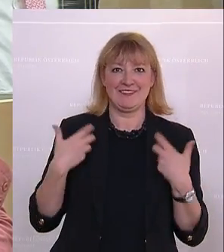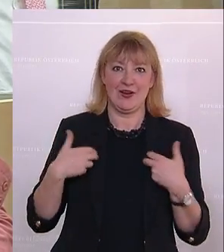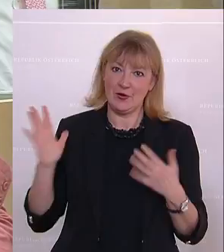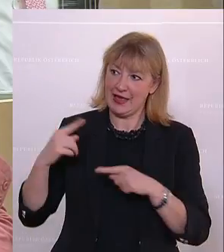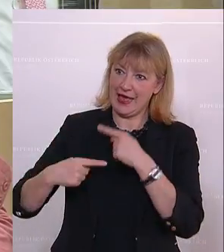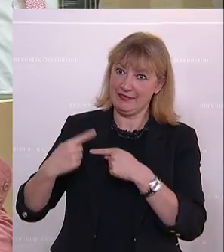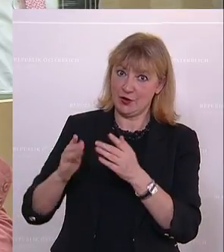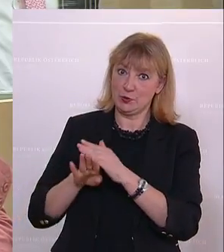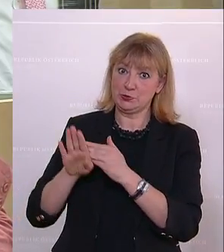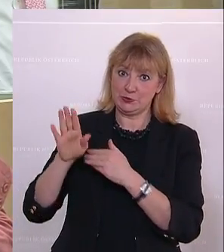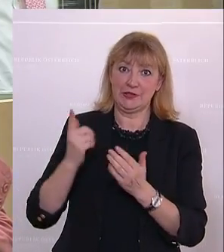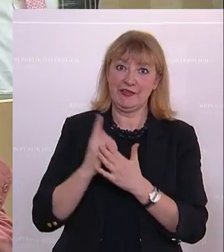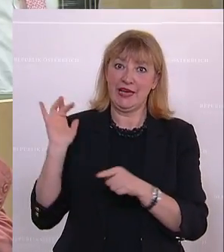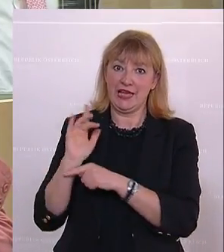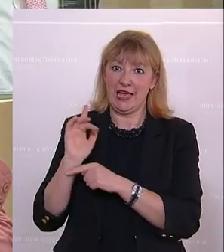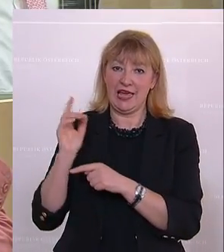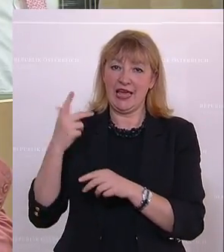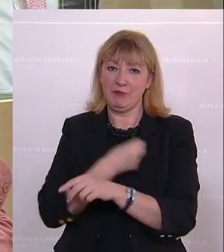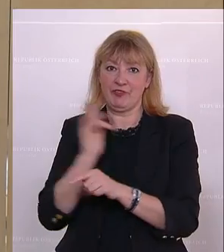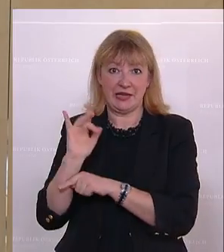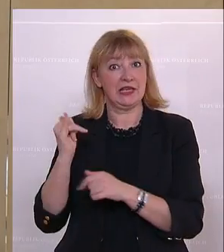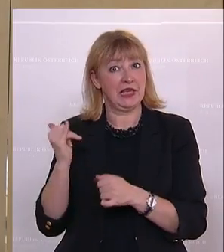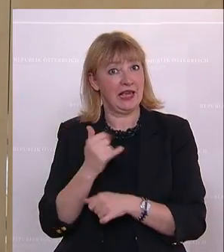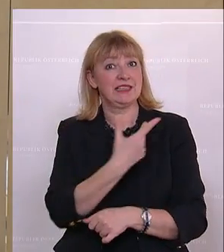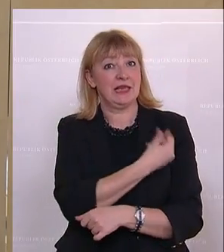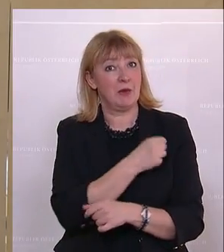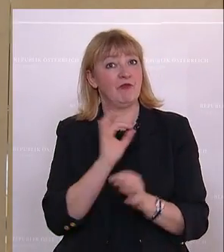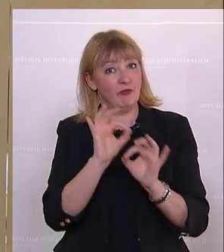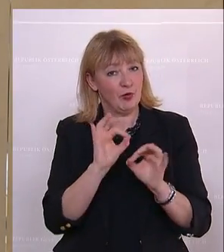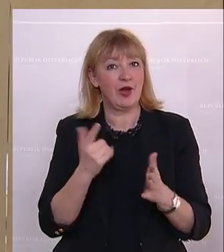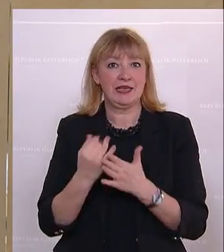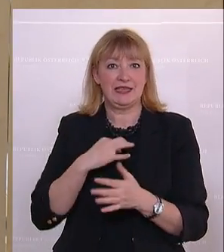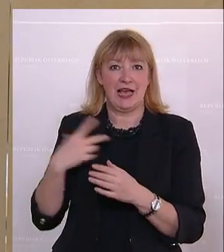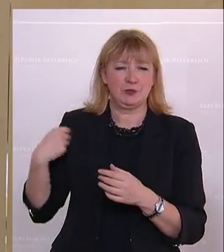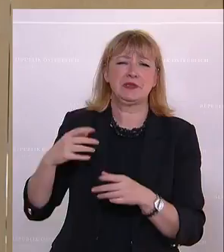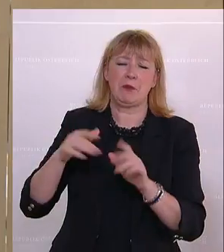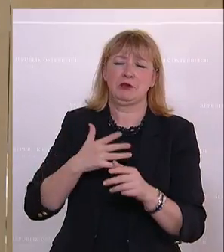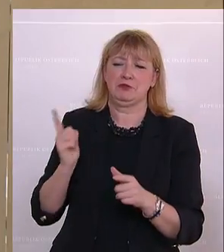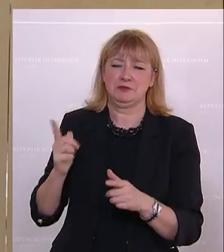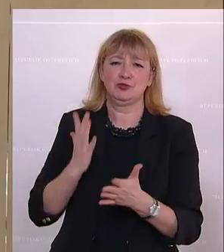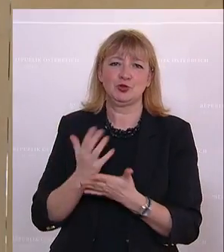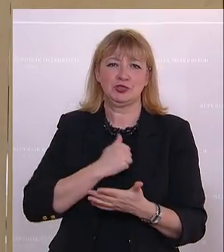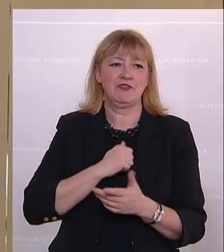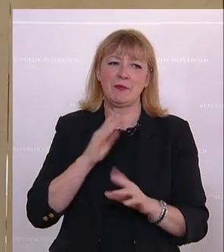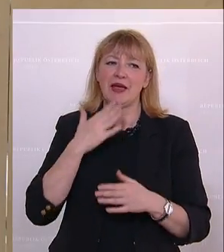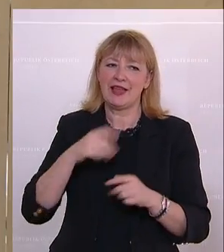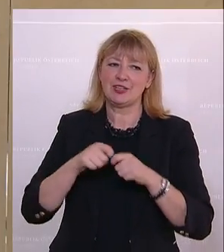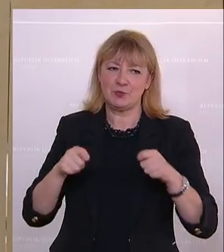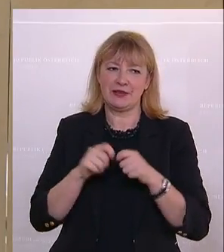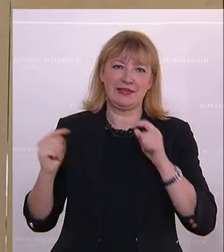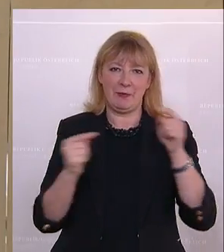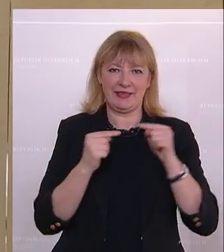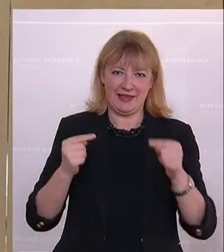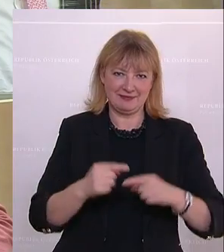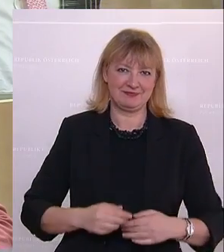Entwicklungskurve vom Impfkritiker zum Impfbefürworter. Jetzt hast du nur noch Angst vor den Spritzen. Das kriegen wir auch noch miteinander hin. Aber danke für die spannende Debatte.